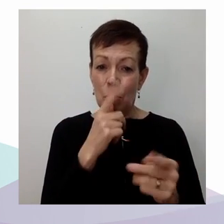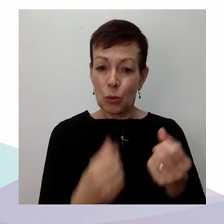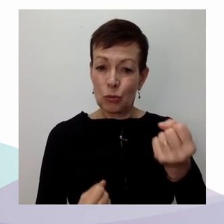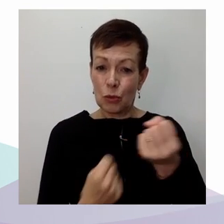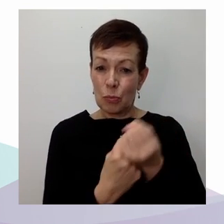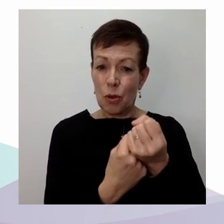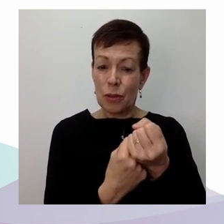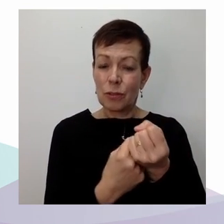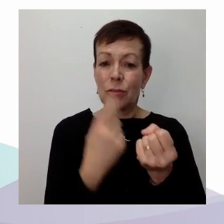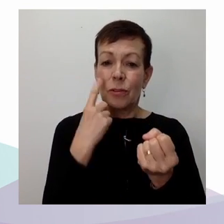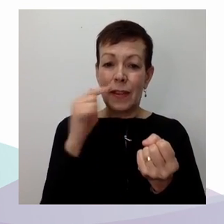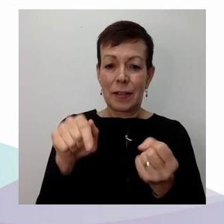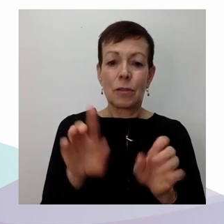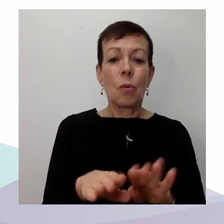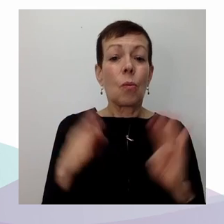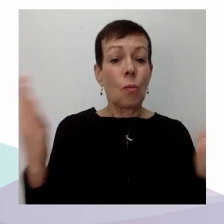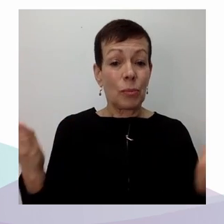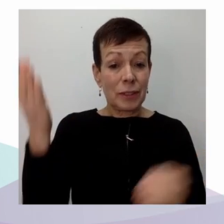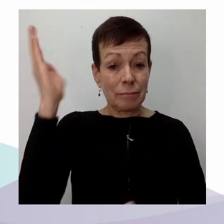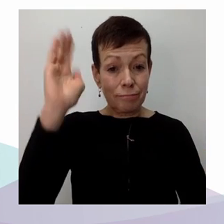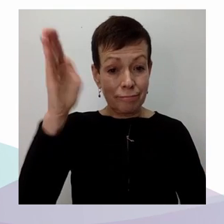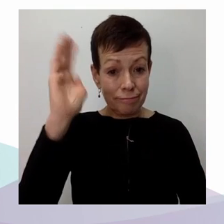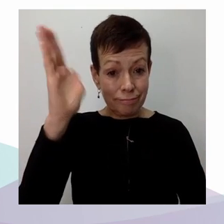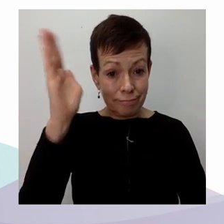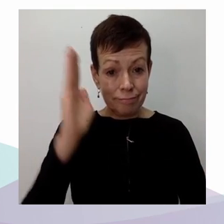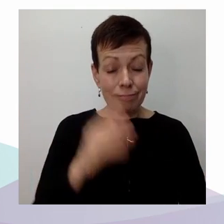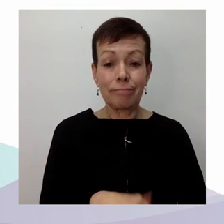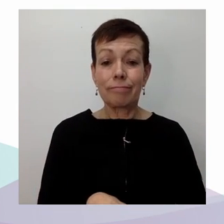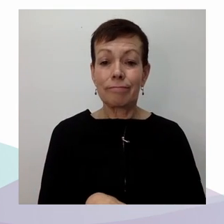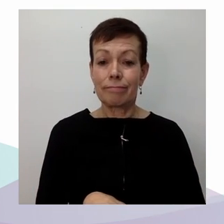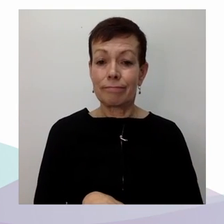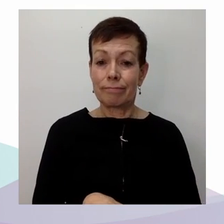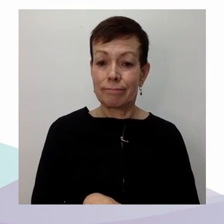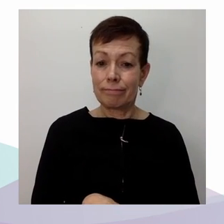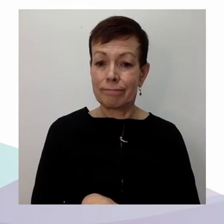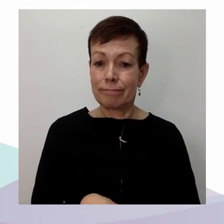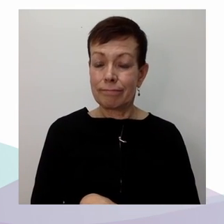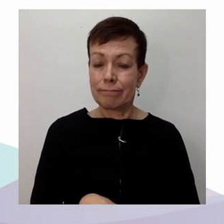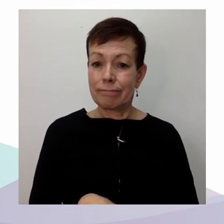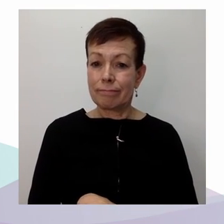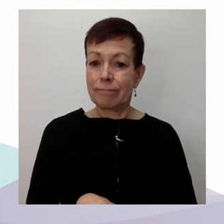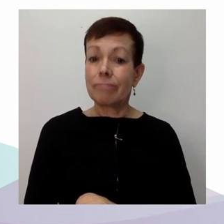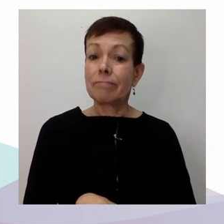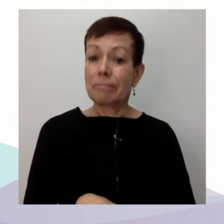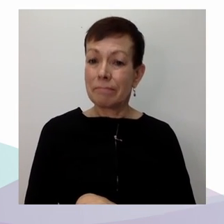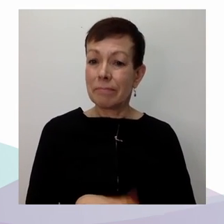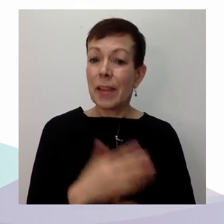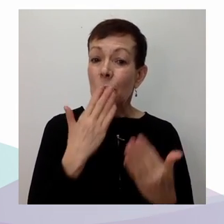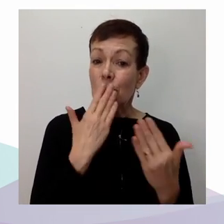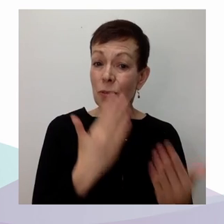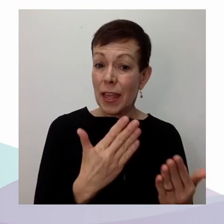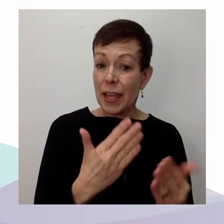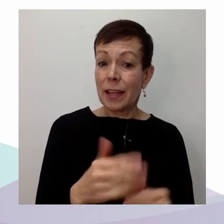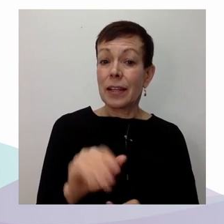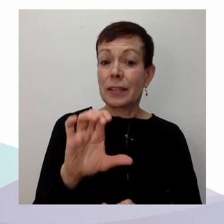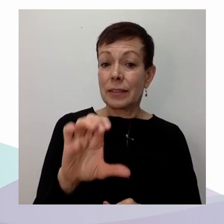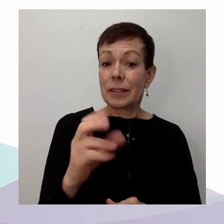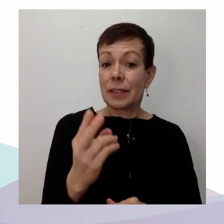humaines du Canada, Université Canada et bien entendu la Fondation canadienne pour l'innovation.